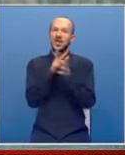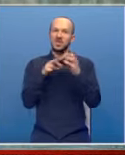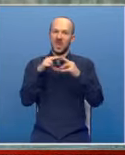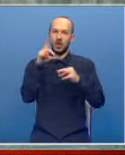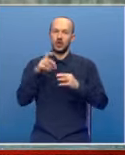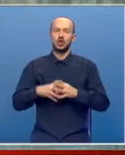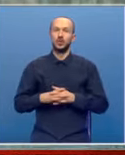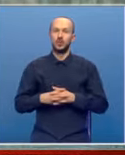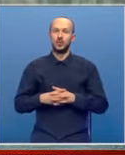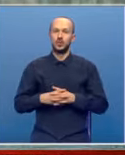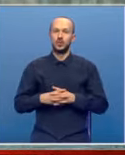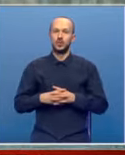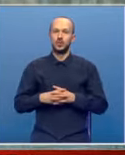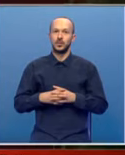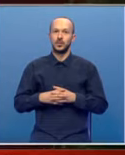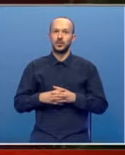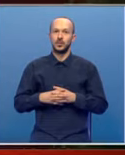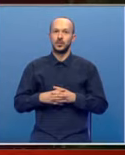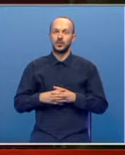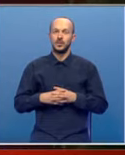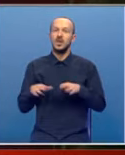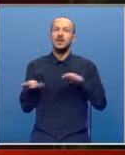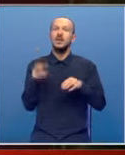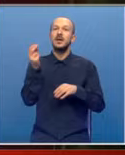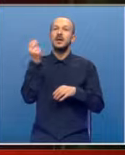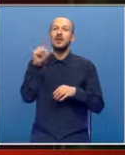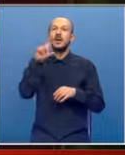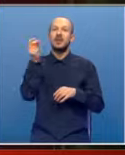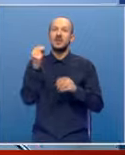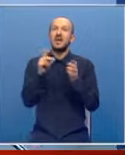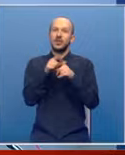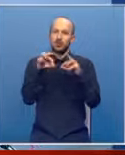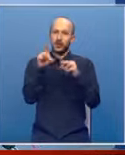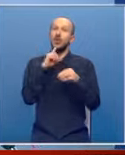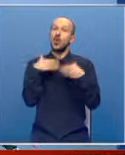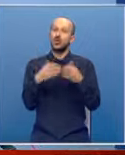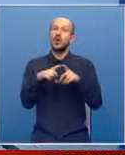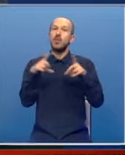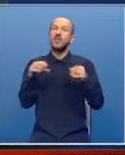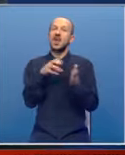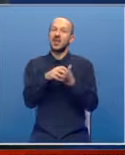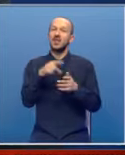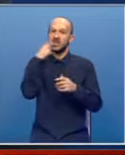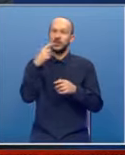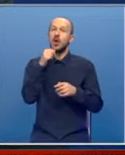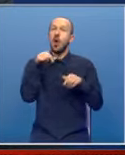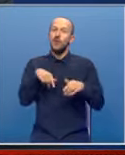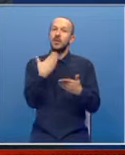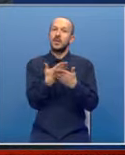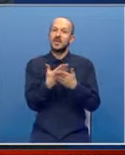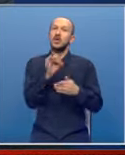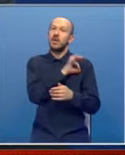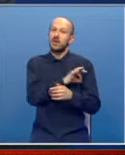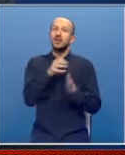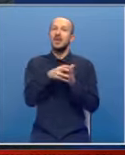Željki Cvijanović. Premijer Republike Srpske Radovan Višković, kome je uručena povelja grada, izjavio je da ga ovo priznanje